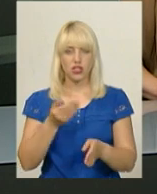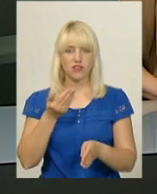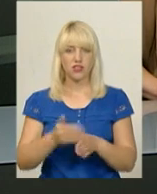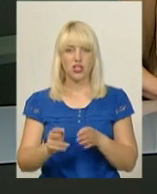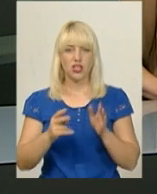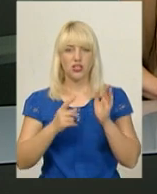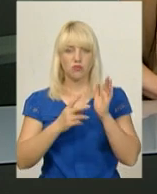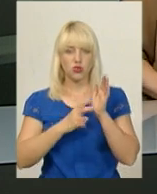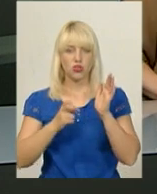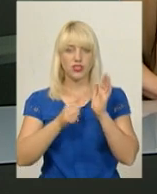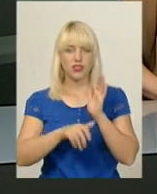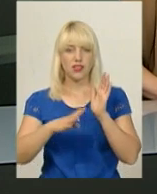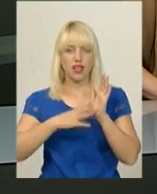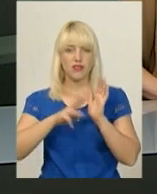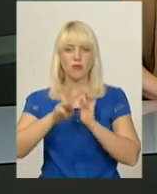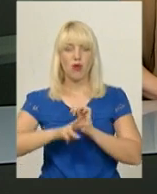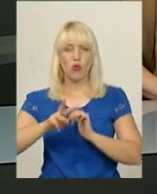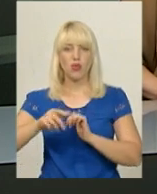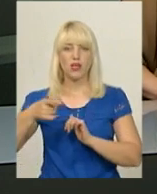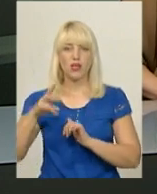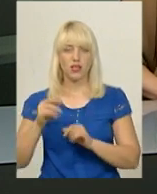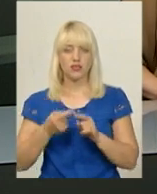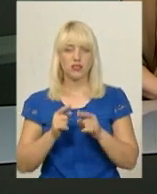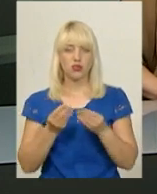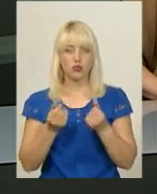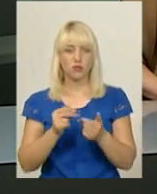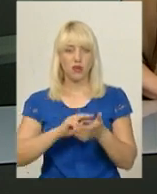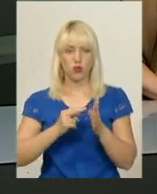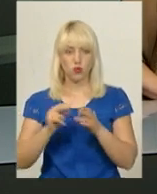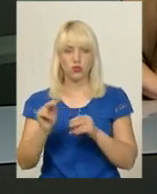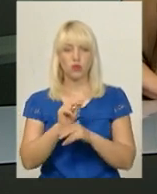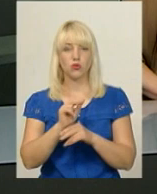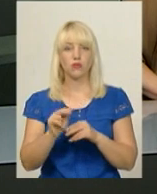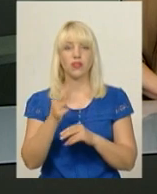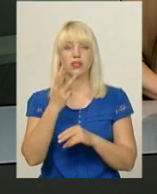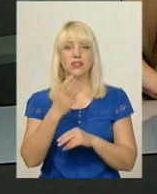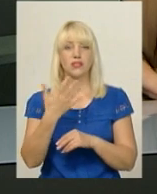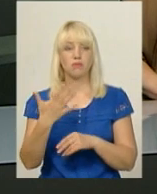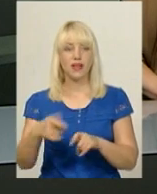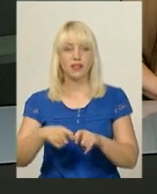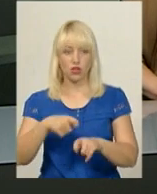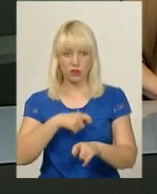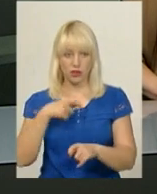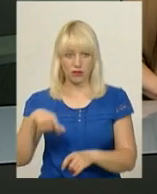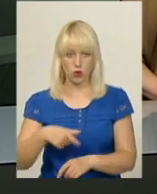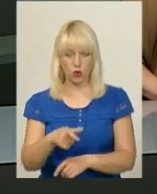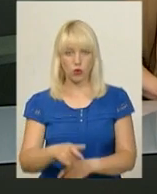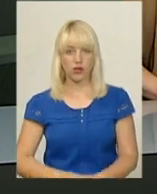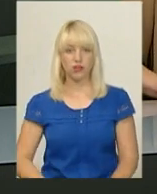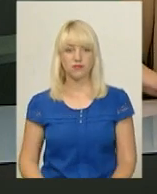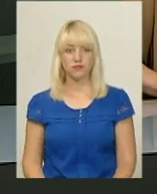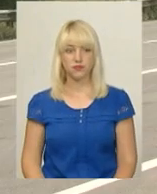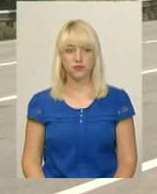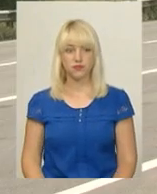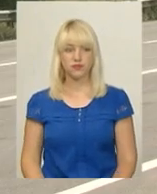мільйонів гривень. За ці гроші до жовтня планують відремонтувати 35 кілометрів дороги. Подробиці – далі у сюжеті.